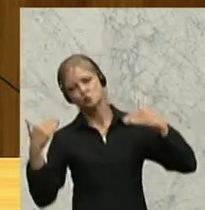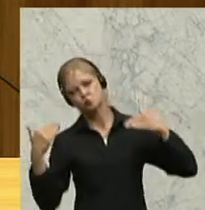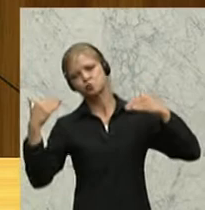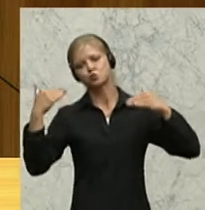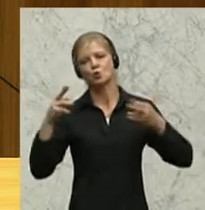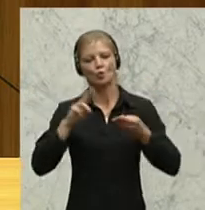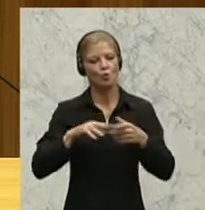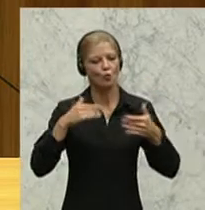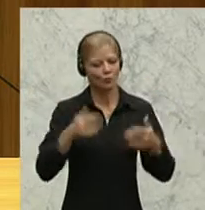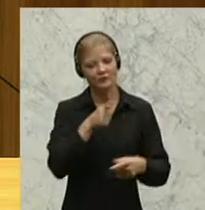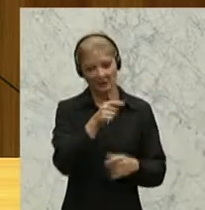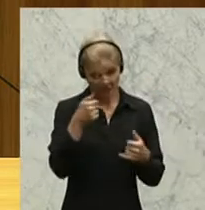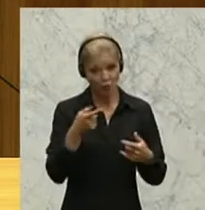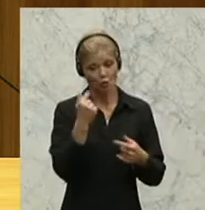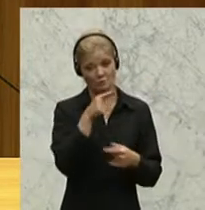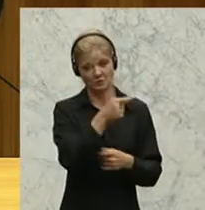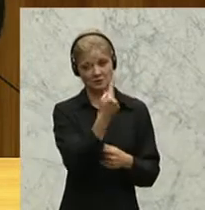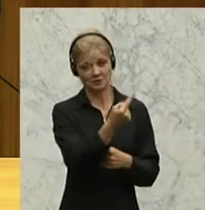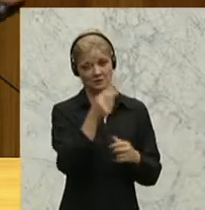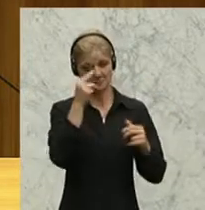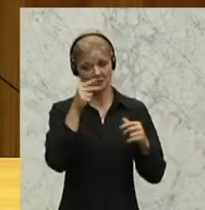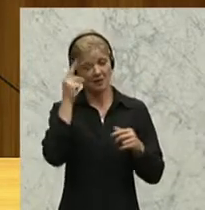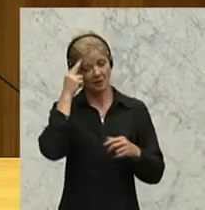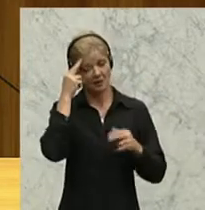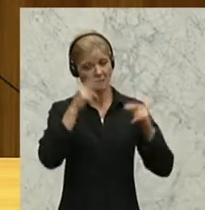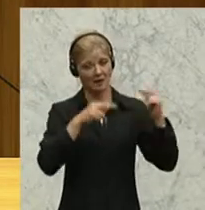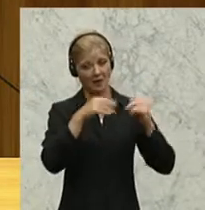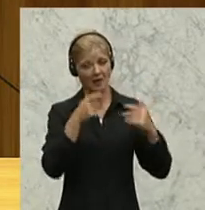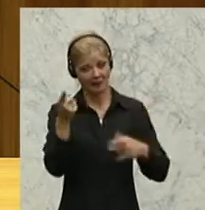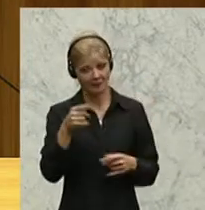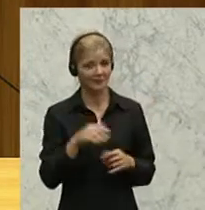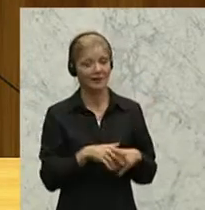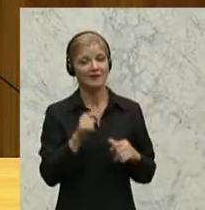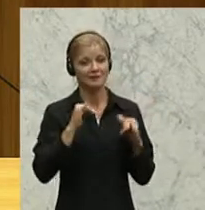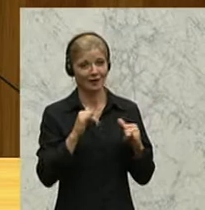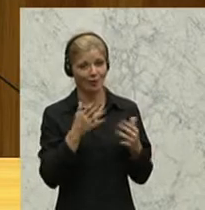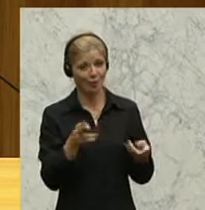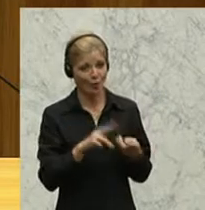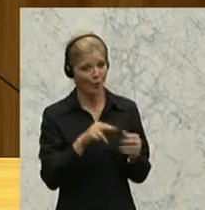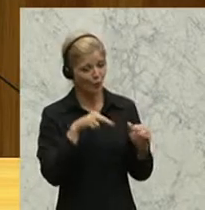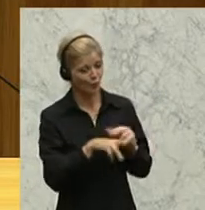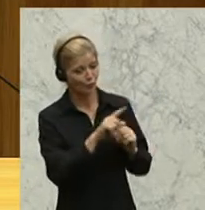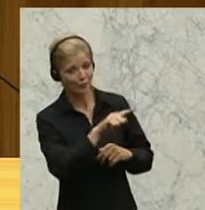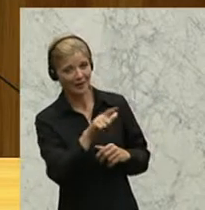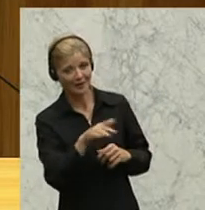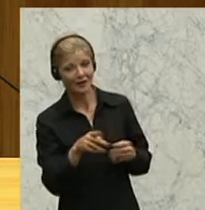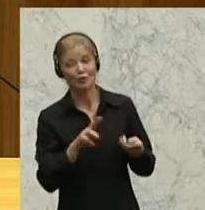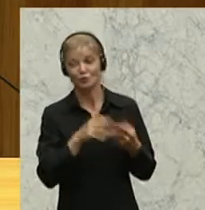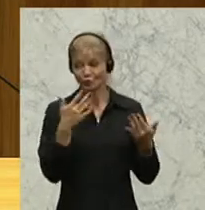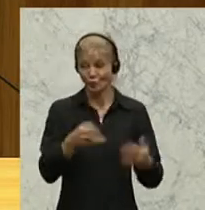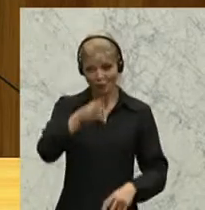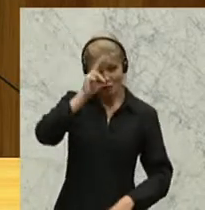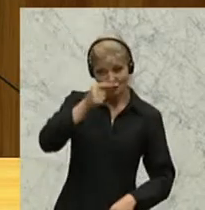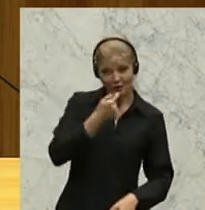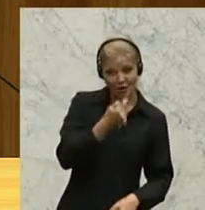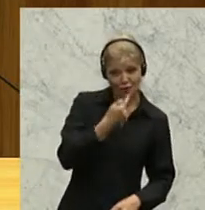Tirolern kennen. Und diese gescheiten Aussagen, was dann auch von dieser sozialistischen Fraktion kommt, dass in Kitzbühel